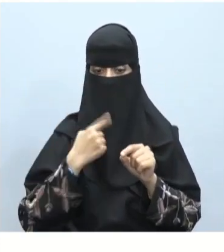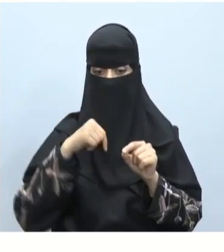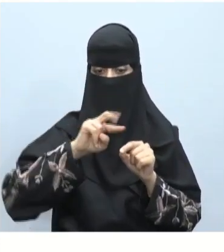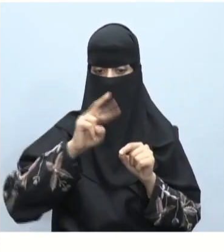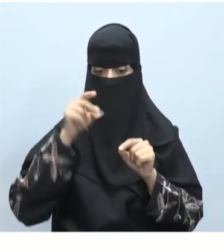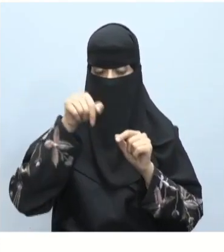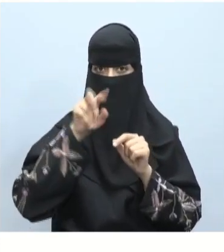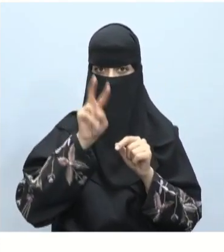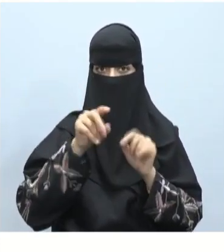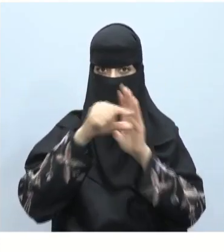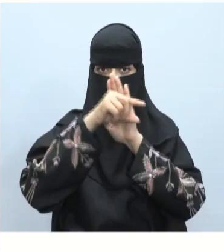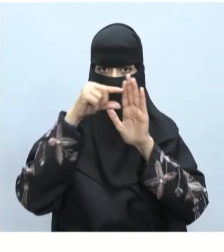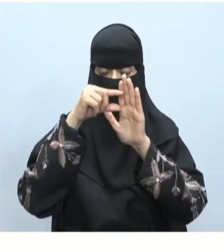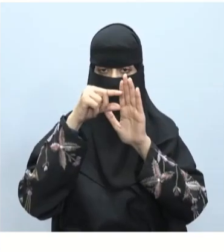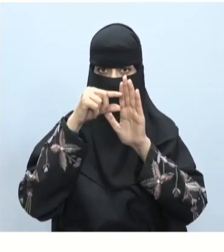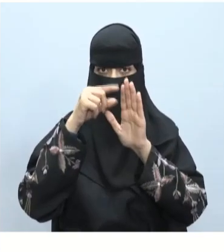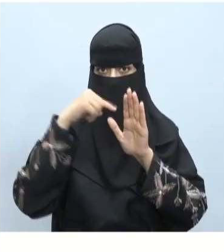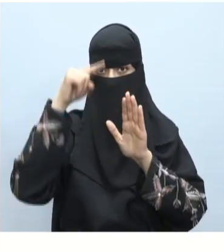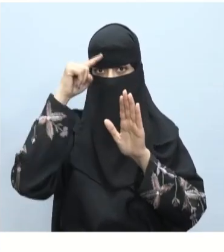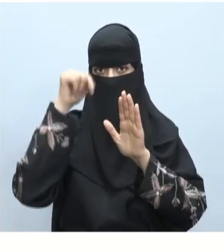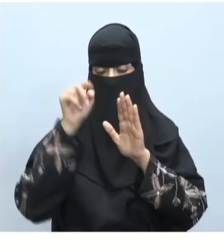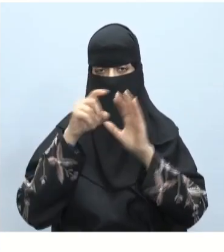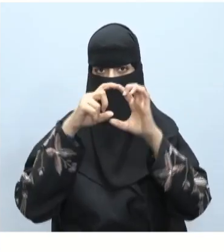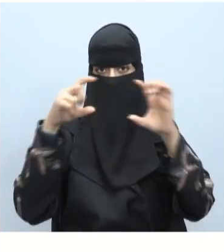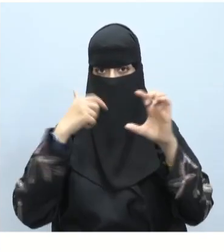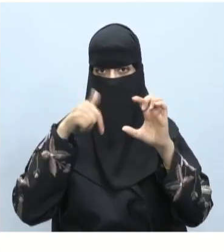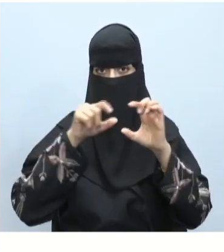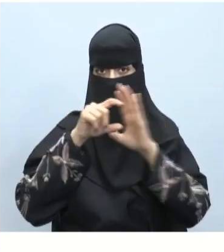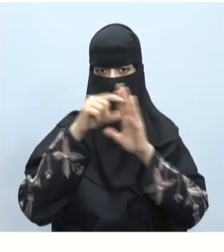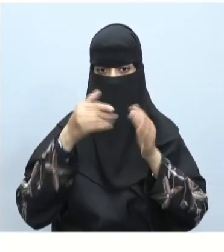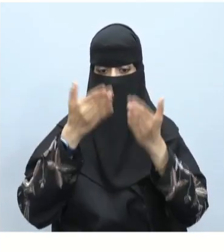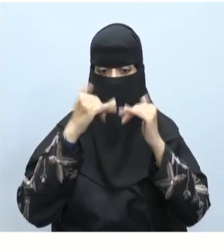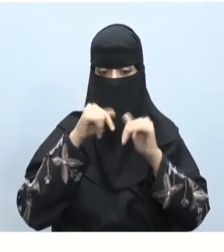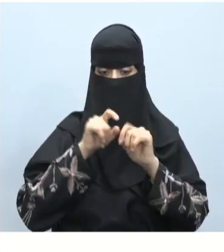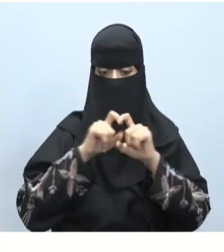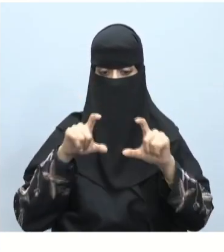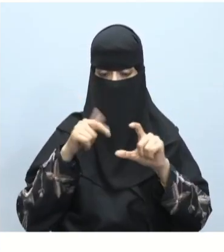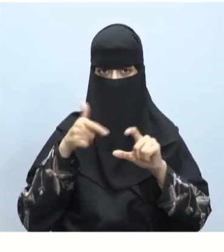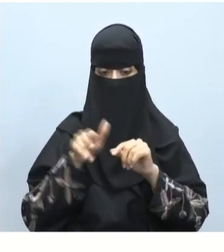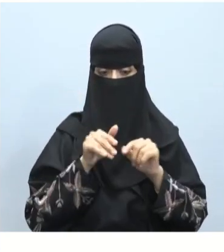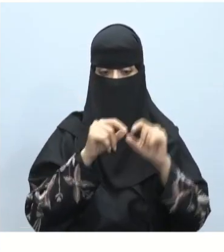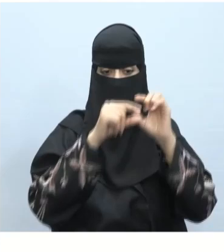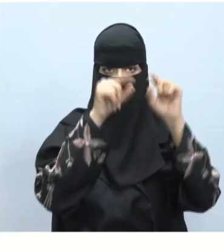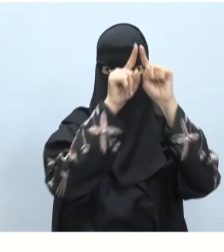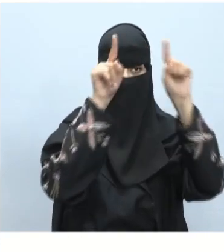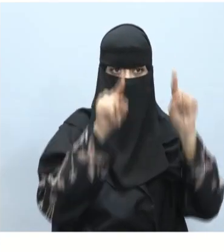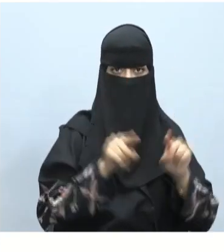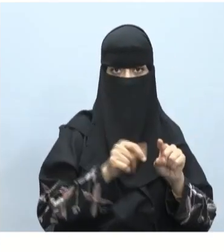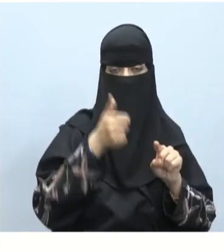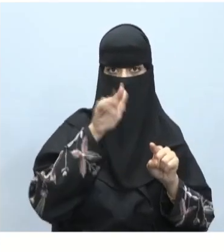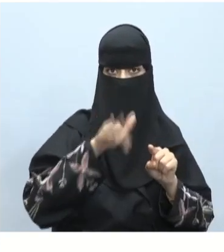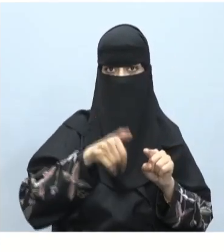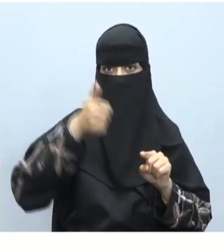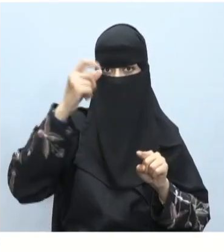تحريره وكان على سبيل المثال عنوان صفحتك بعد ذلك سيظهر شريط به